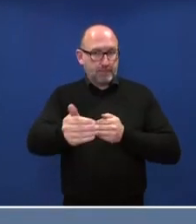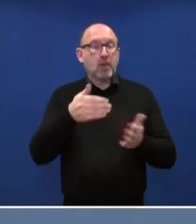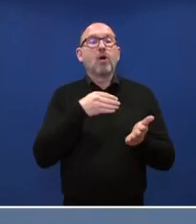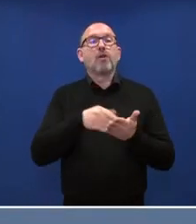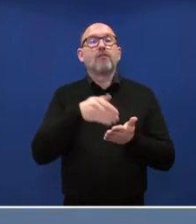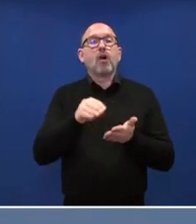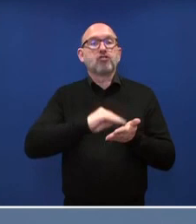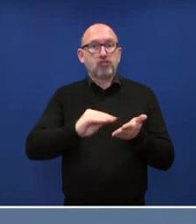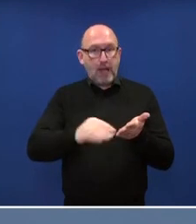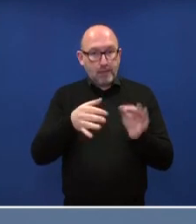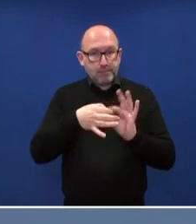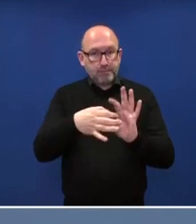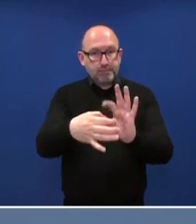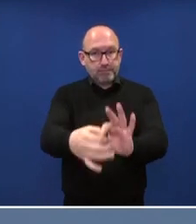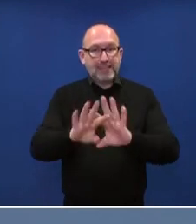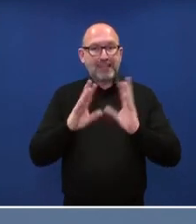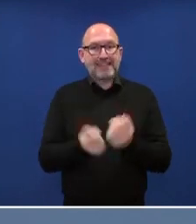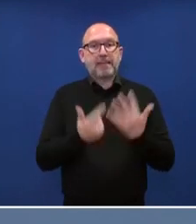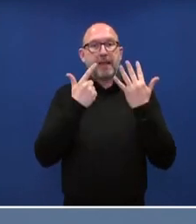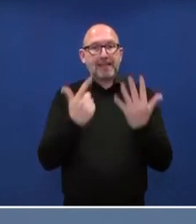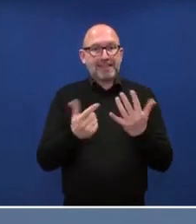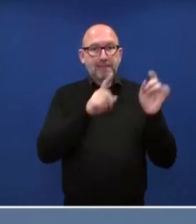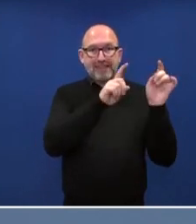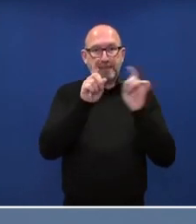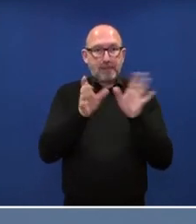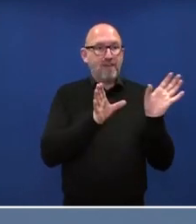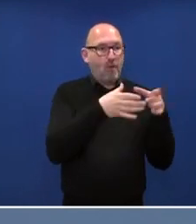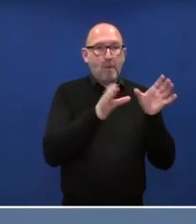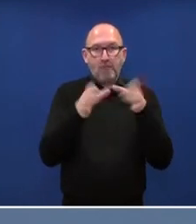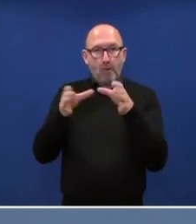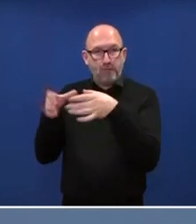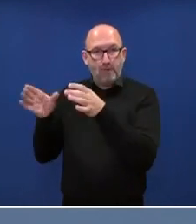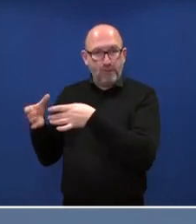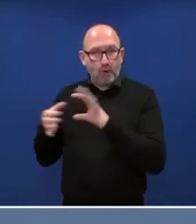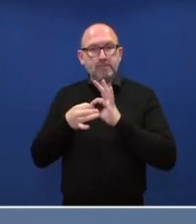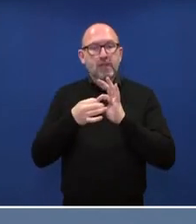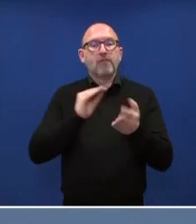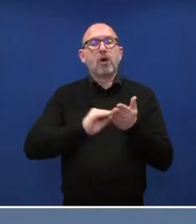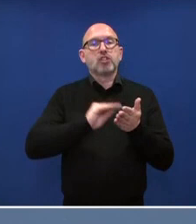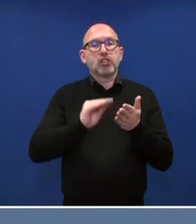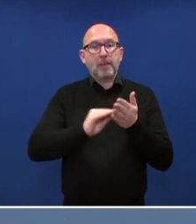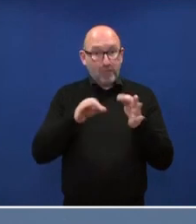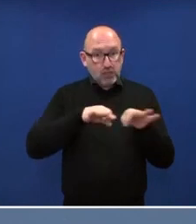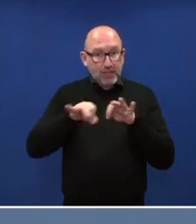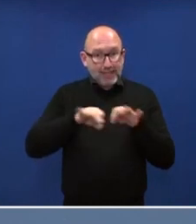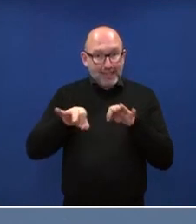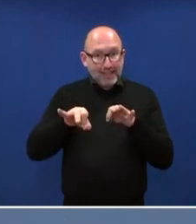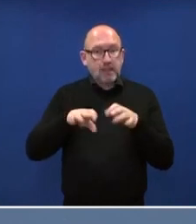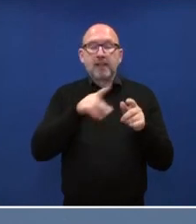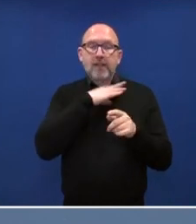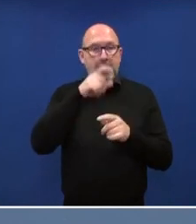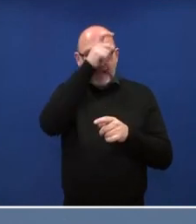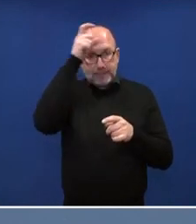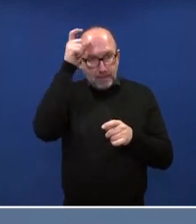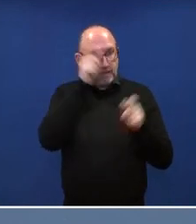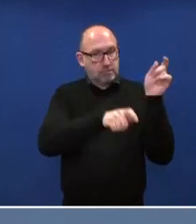anderem das Ergebnis von sieben thematischen Fachforen, die im Rahmen der Fortschreibung der KI-Strategie mit Expertinnen und